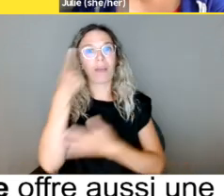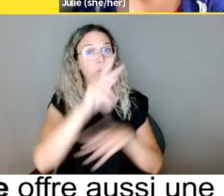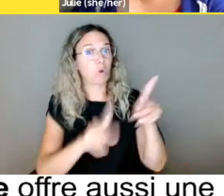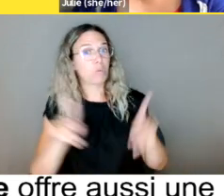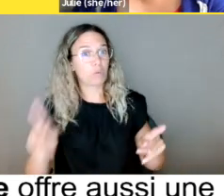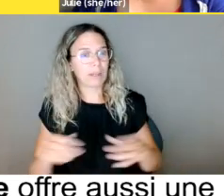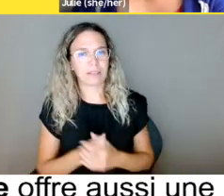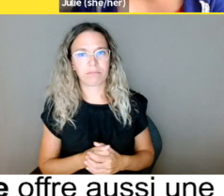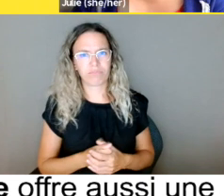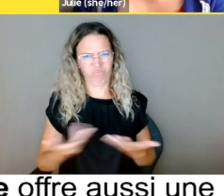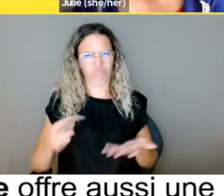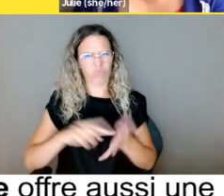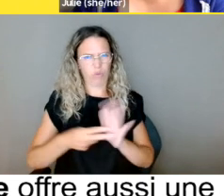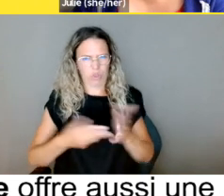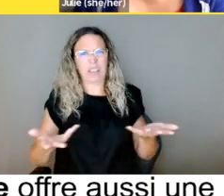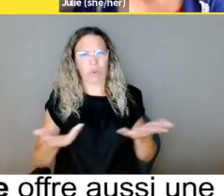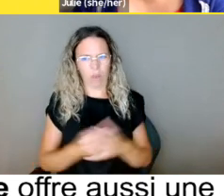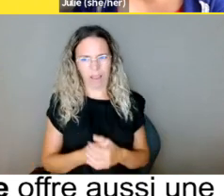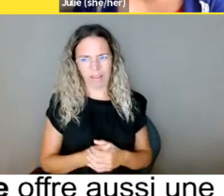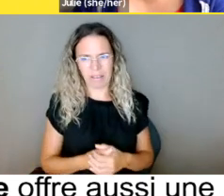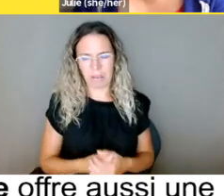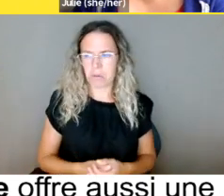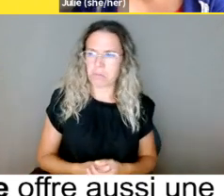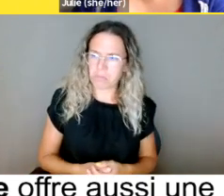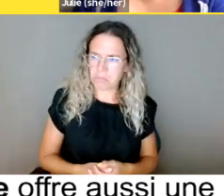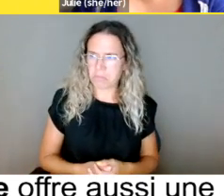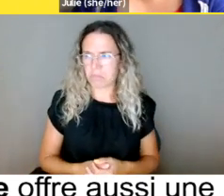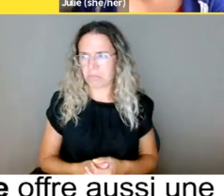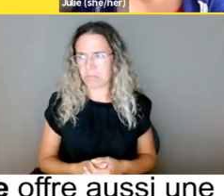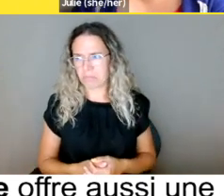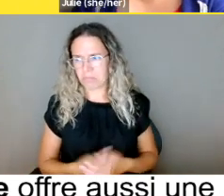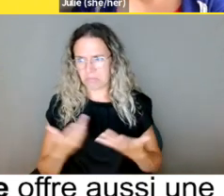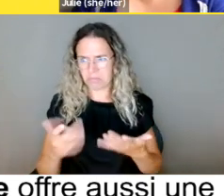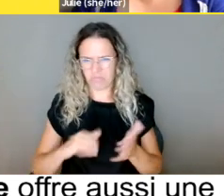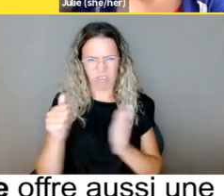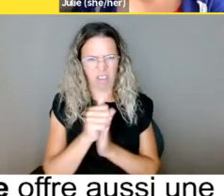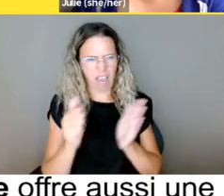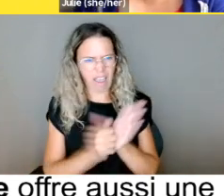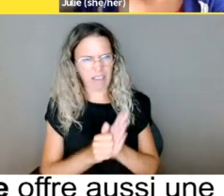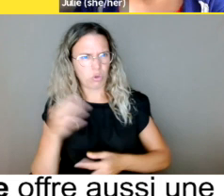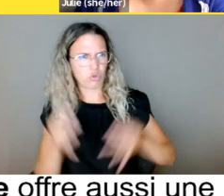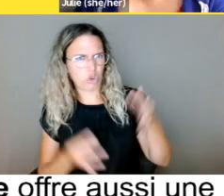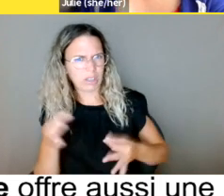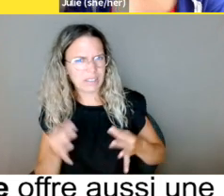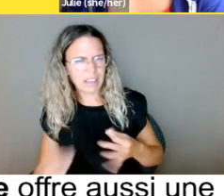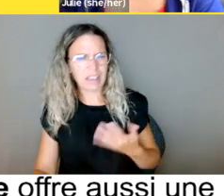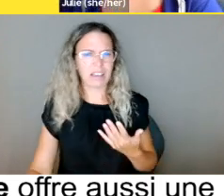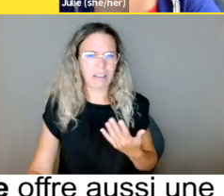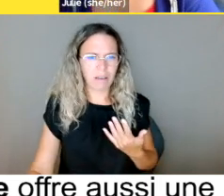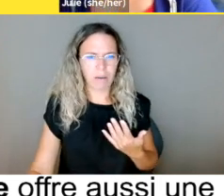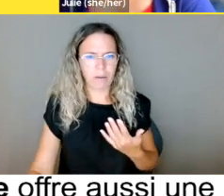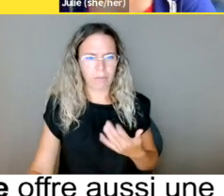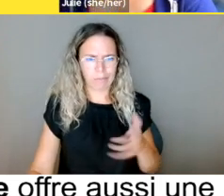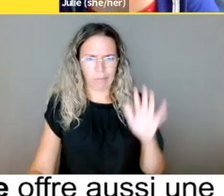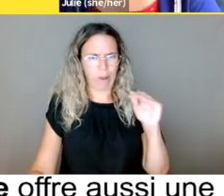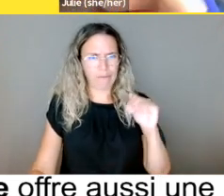acte juridique ayant pour abjet des biens ou des services ordinairement offerts au public. » Qu'est-ce